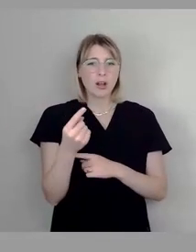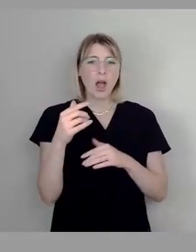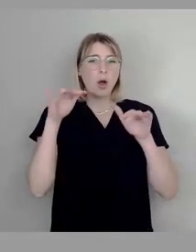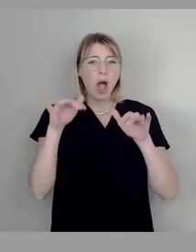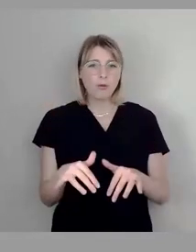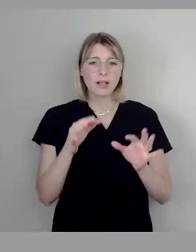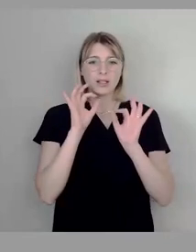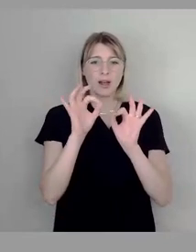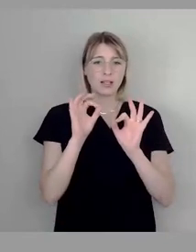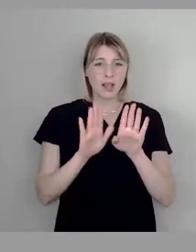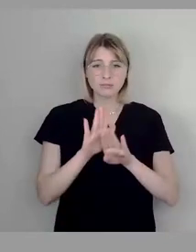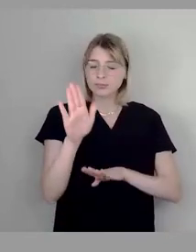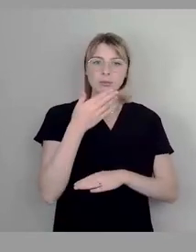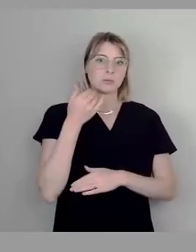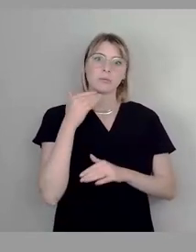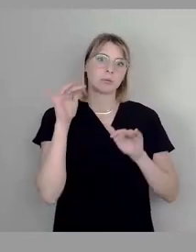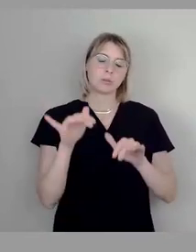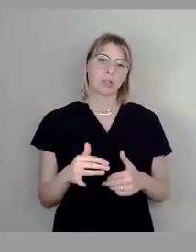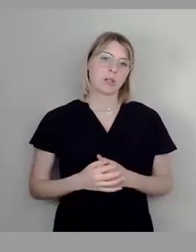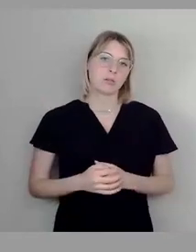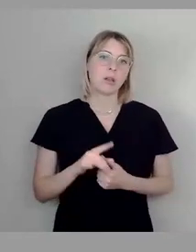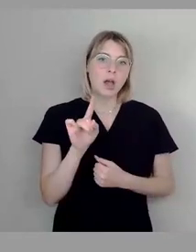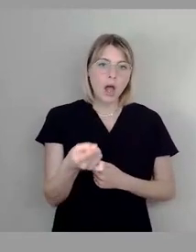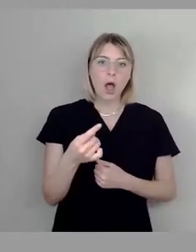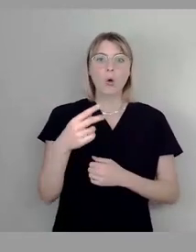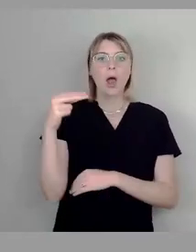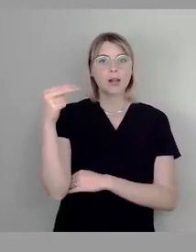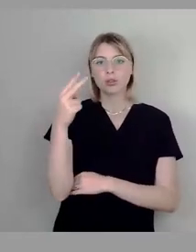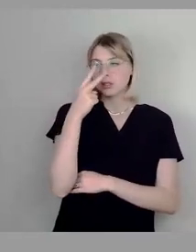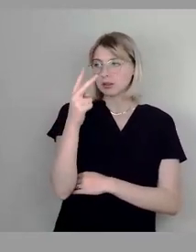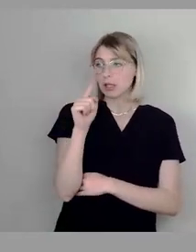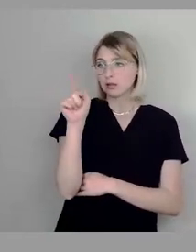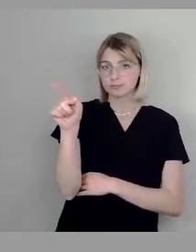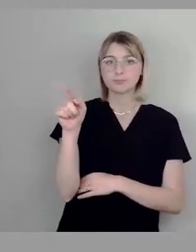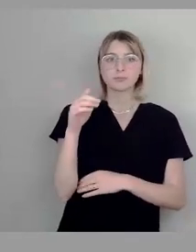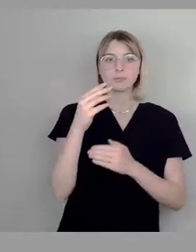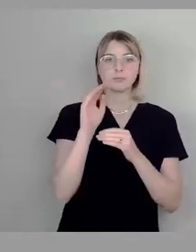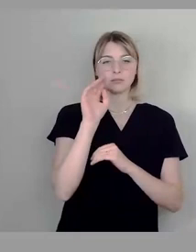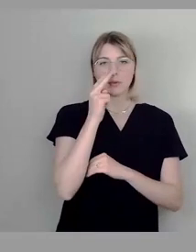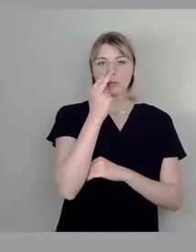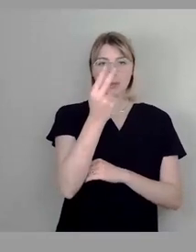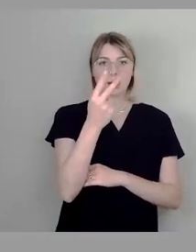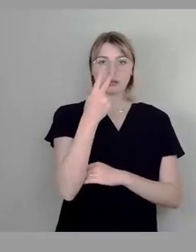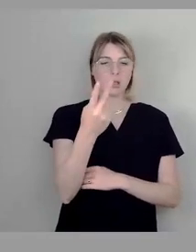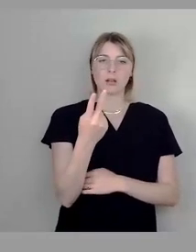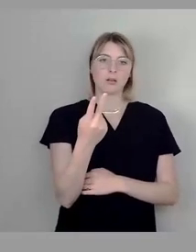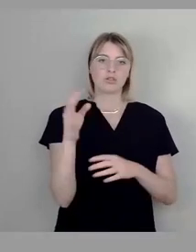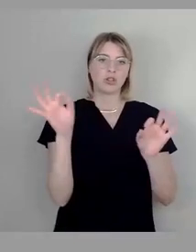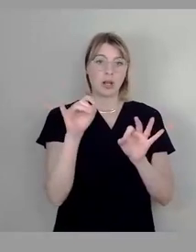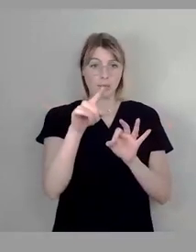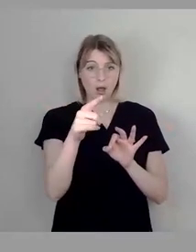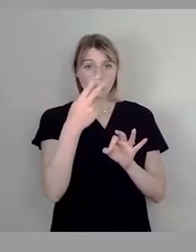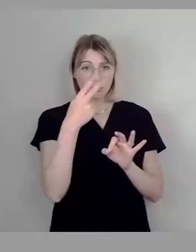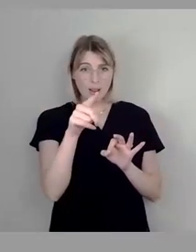Hier nochmal im Prinzip von der Haltestelle aus gesehen rüber, es ist zum Mäuse melken. Selbst die